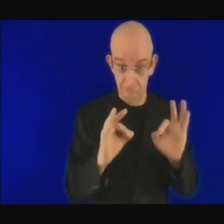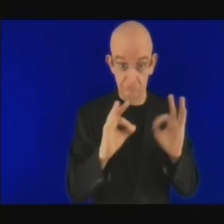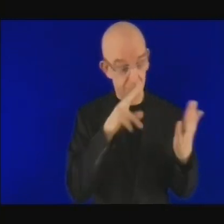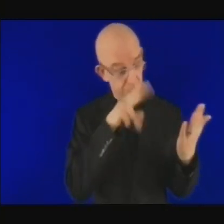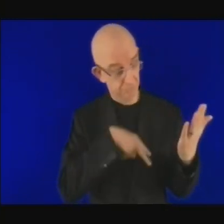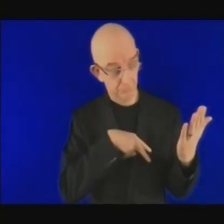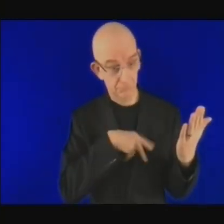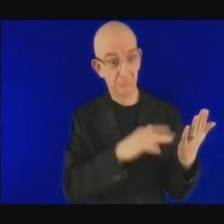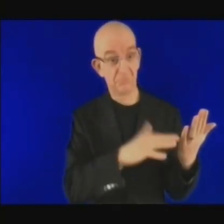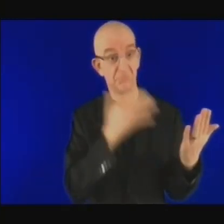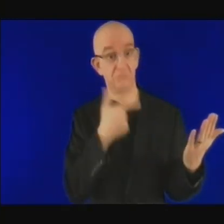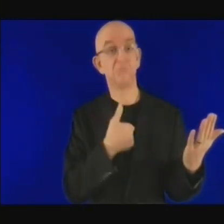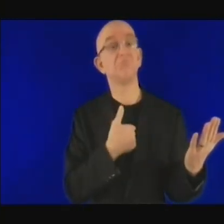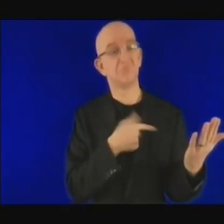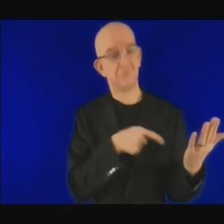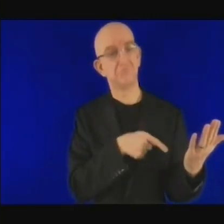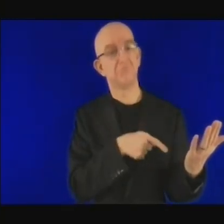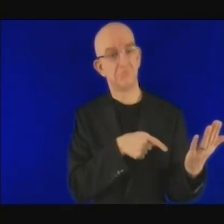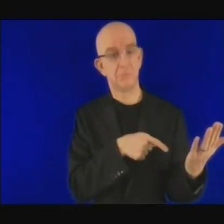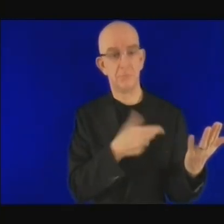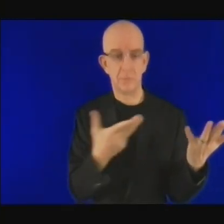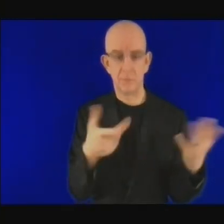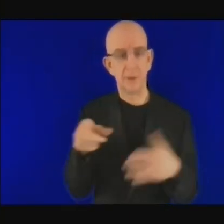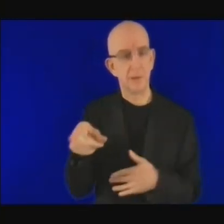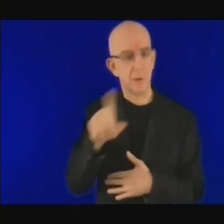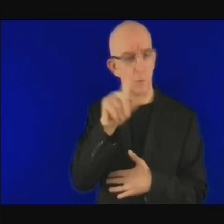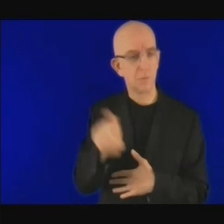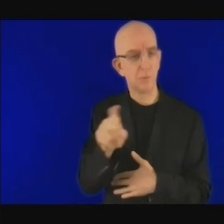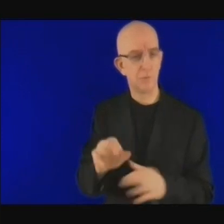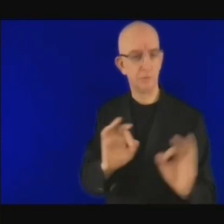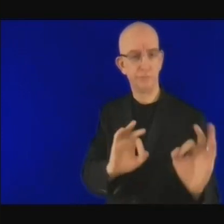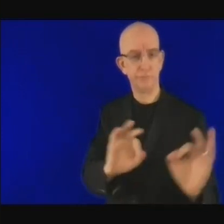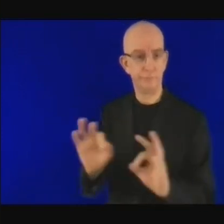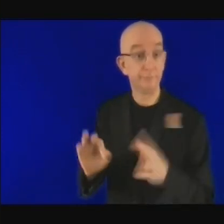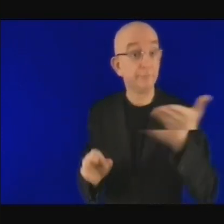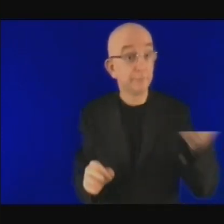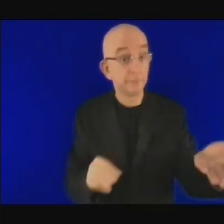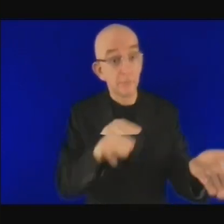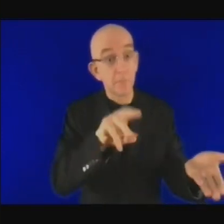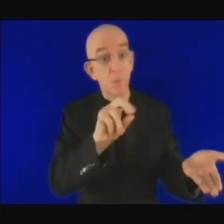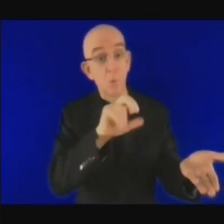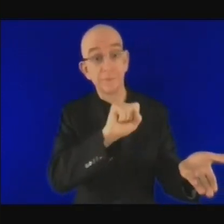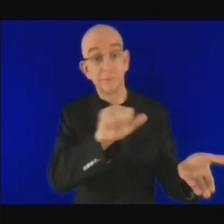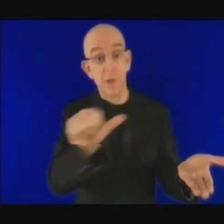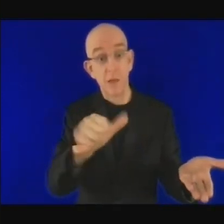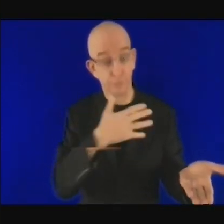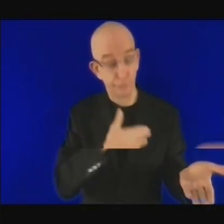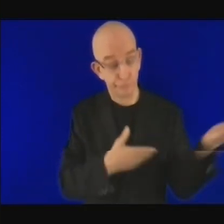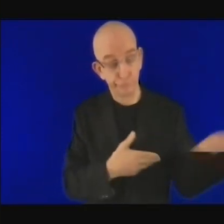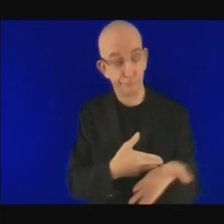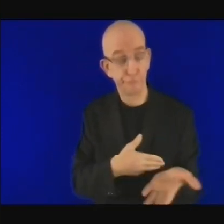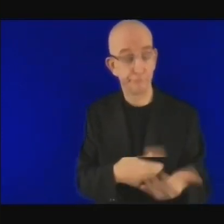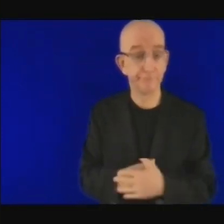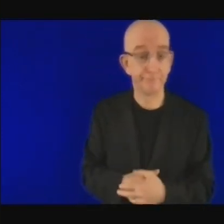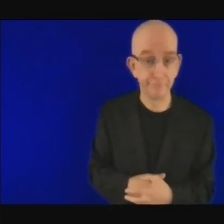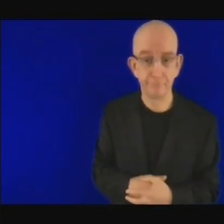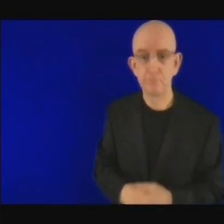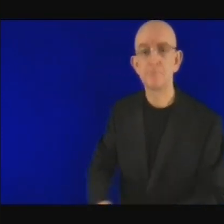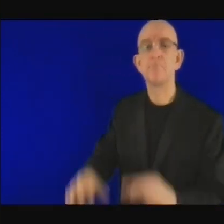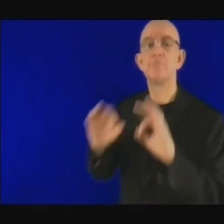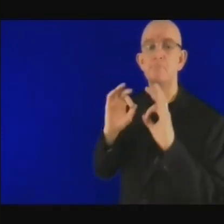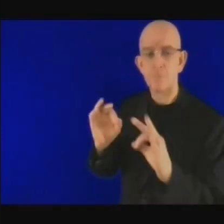J'aimerais parler de la transition avec les circonstances très